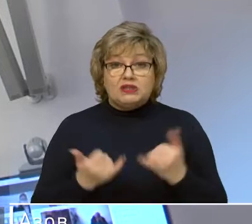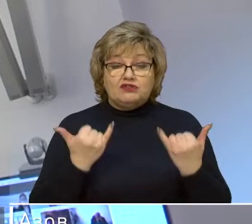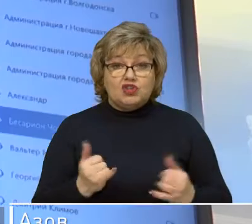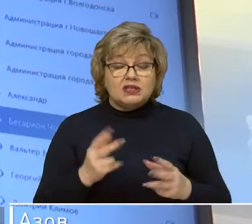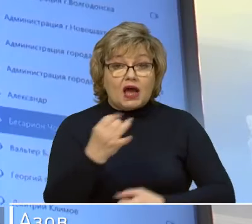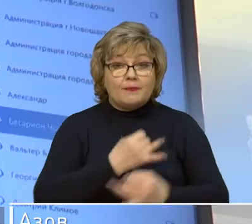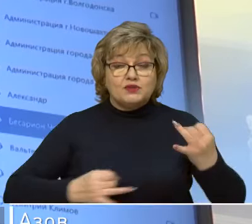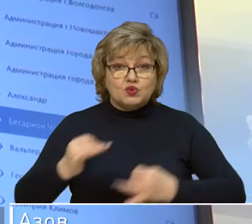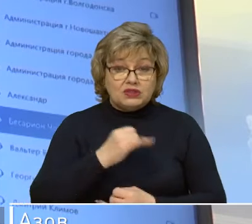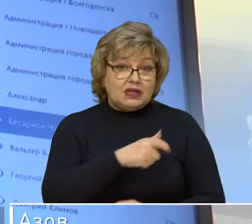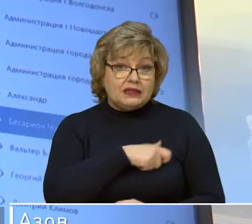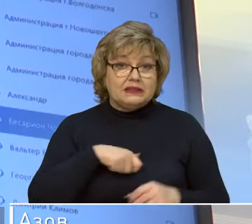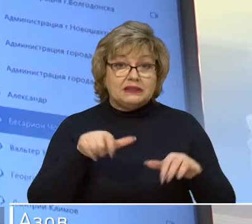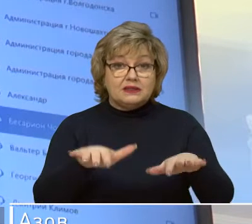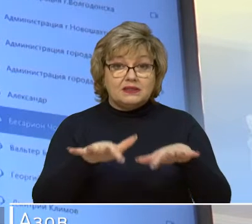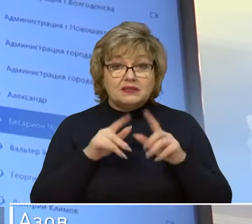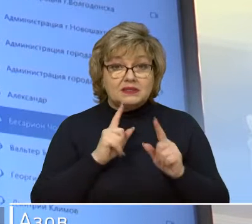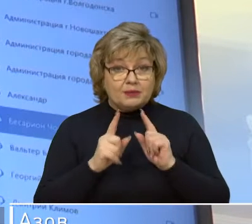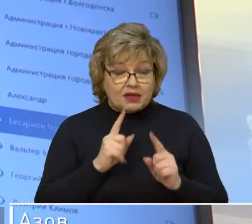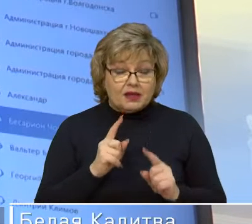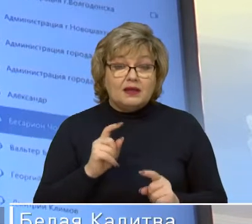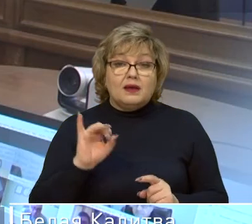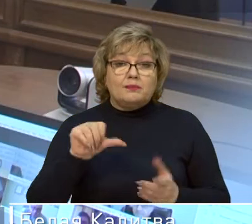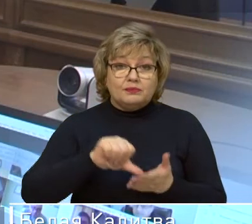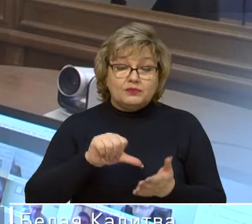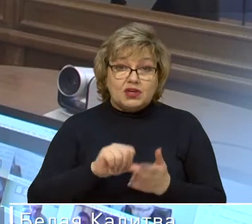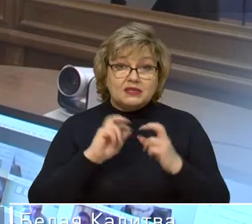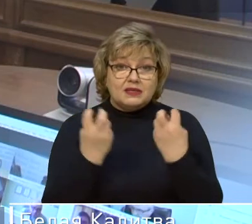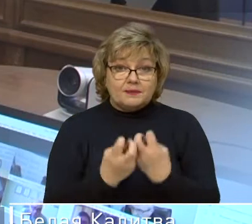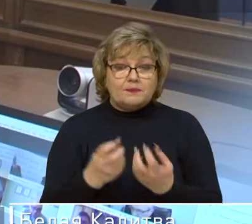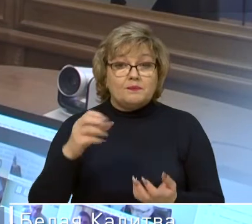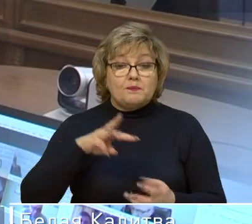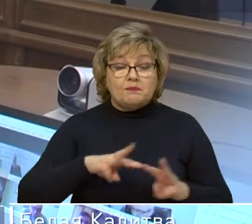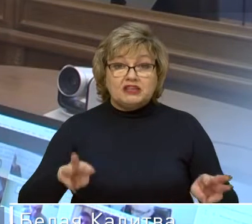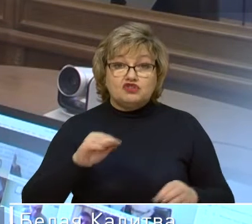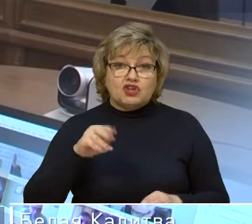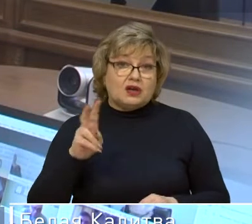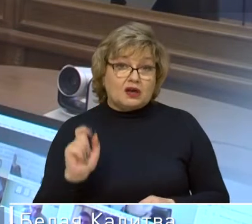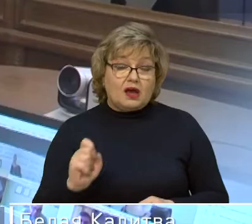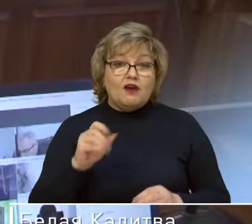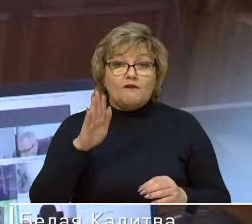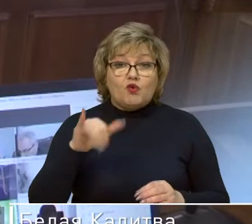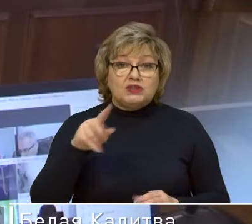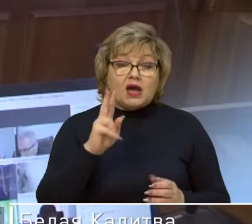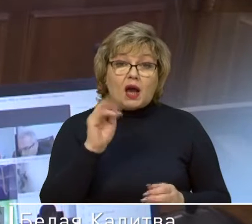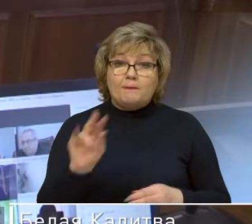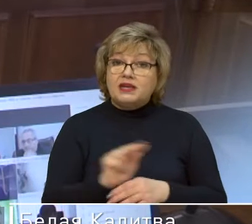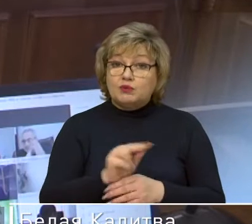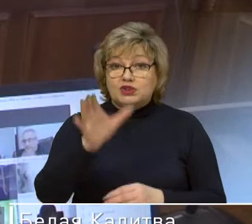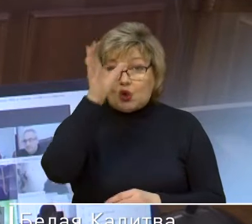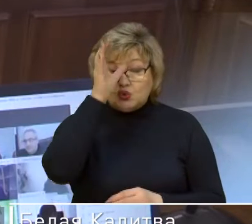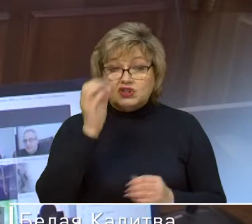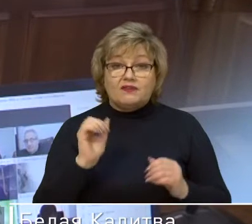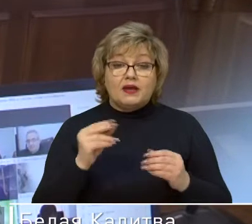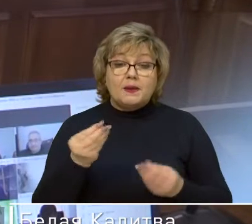обсудили донские парламентарии. В круглом столе также приняли участие представители МинжКХ, фонда капремонта, научного и